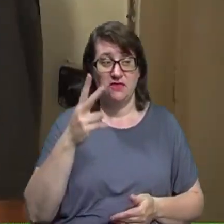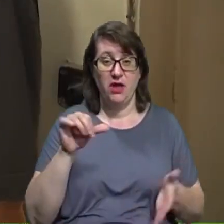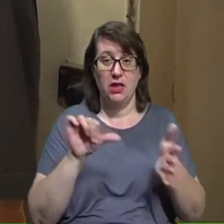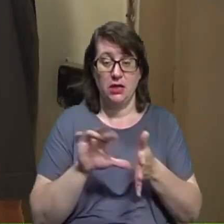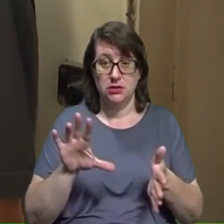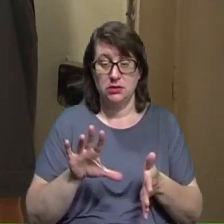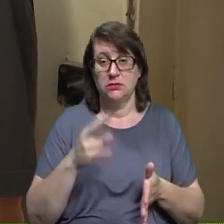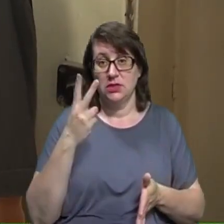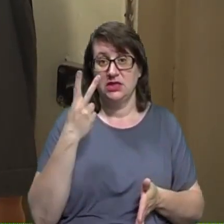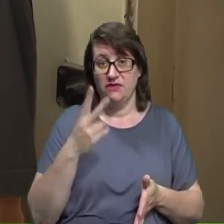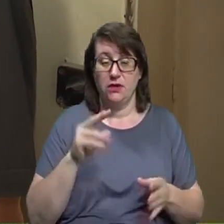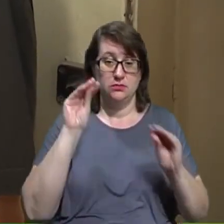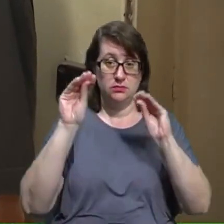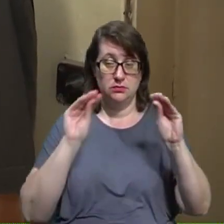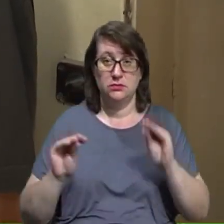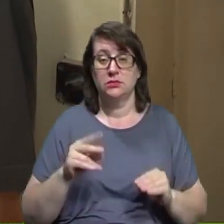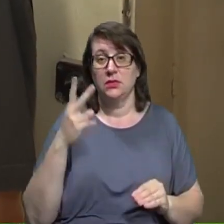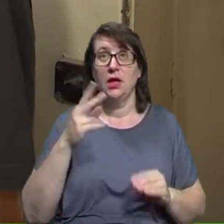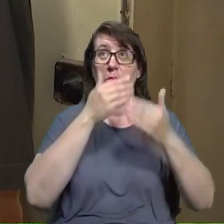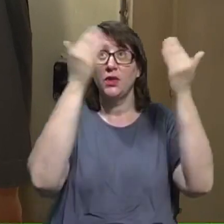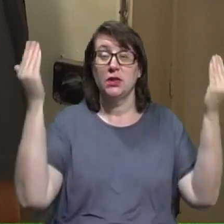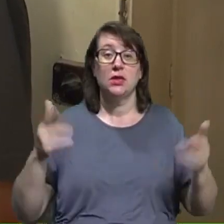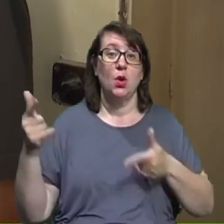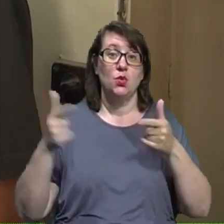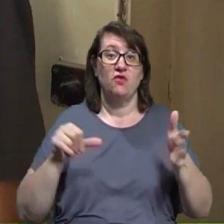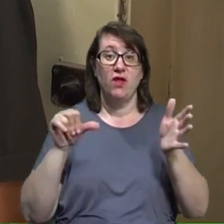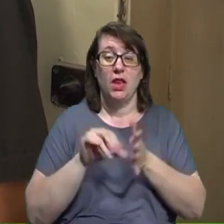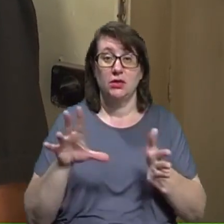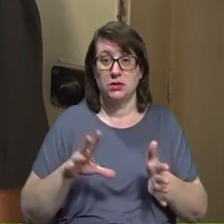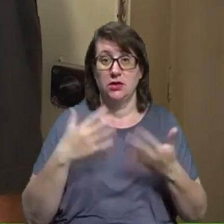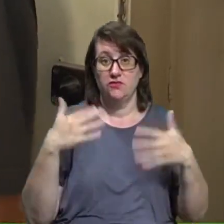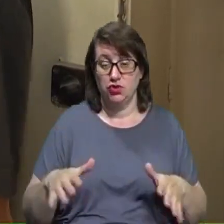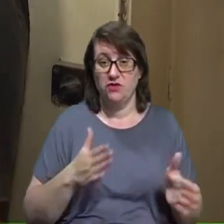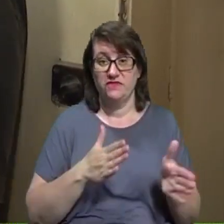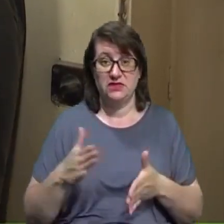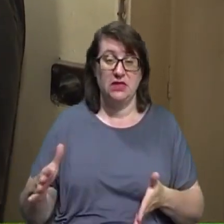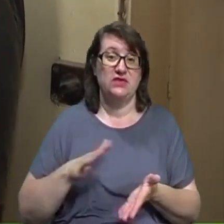дівчатка. Потолки готові, як ви бачите, електрика в стані виконання.